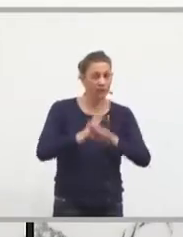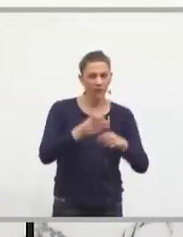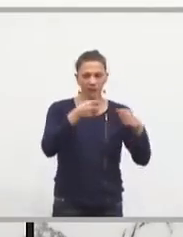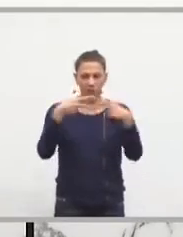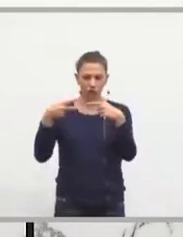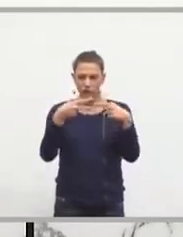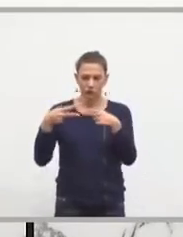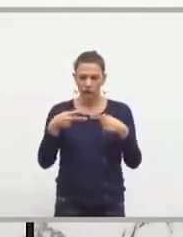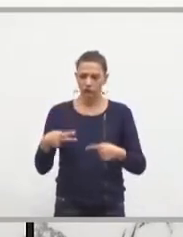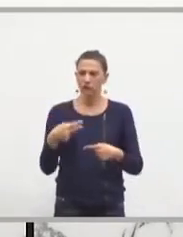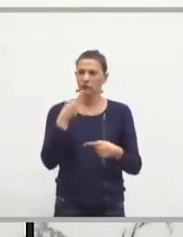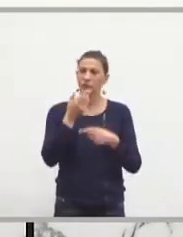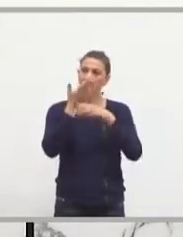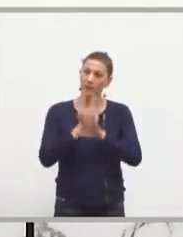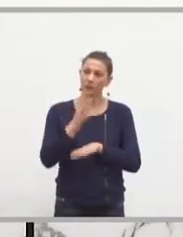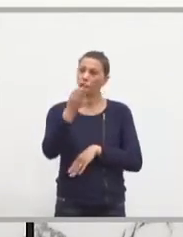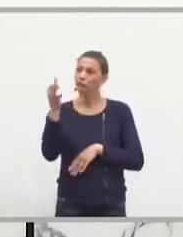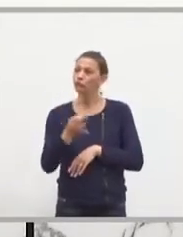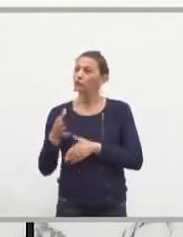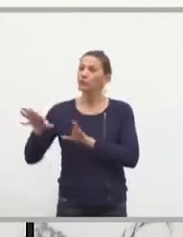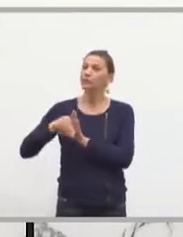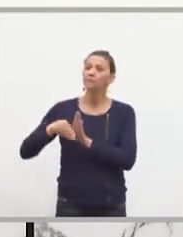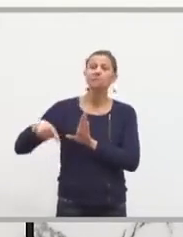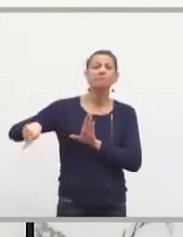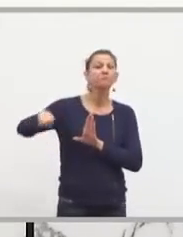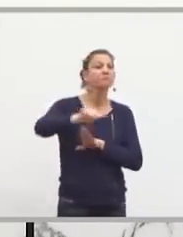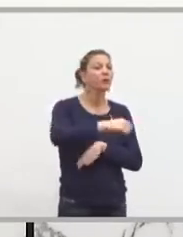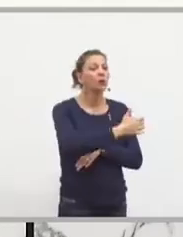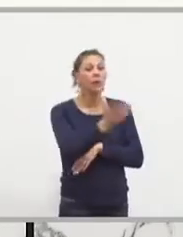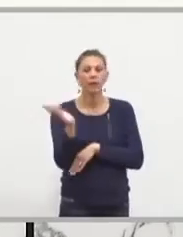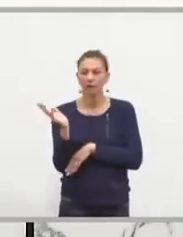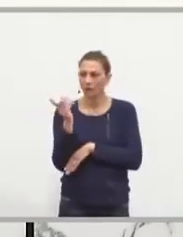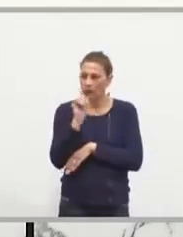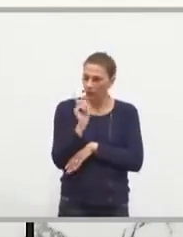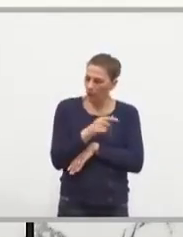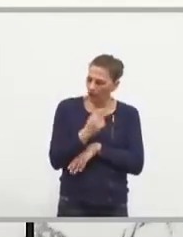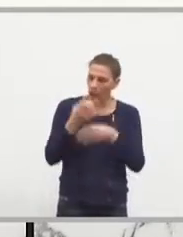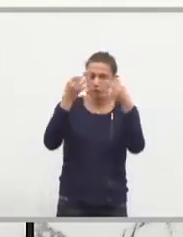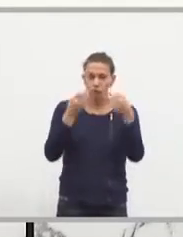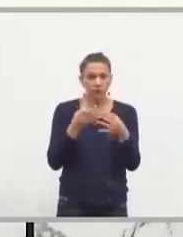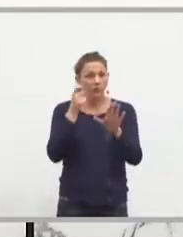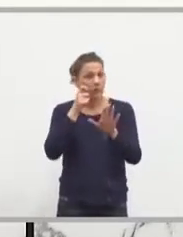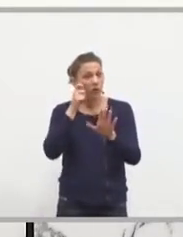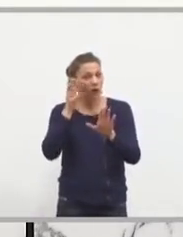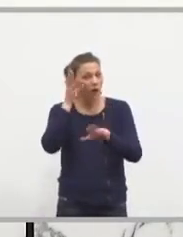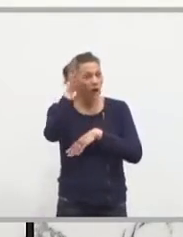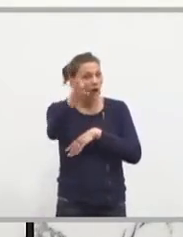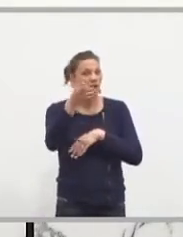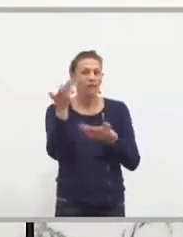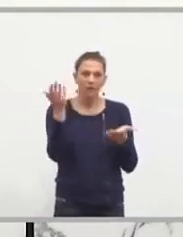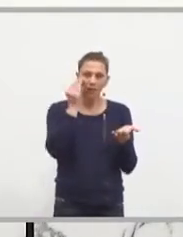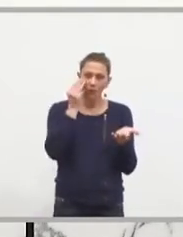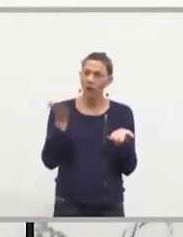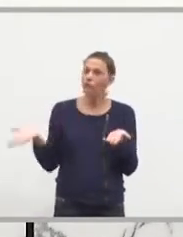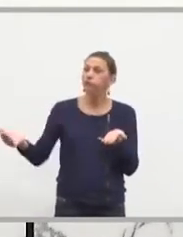C'est-à-dire des pourcentages de participation. Parce qu'il est normal, quand on fait un budget prévisionnel, de savoir combien les gens apportent au pont